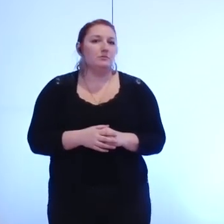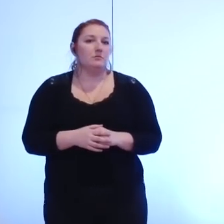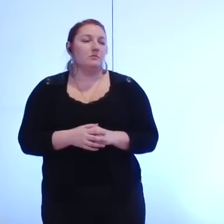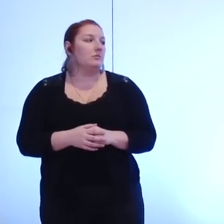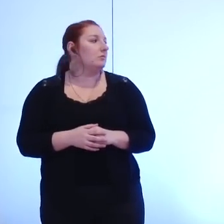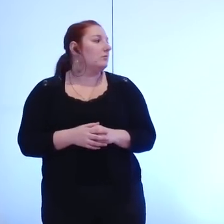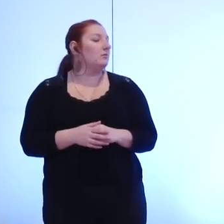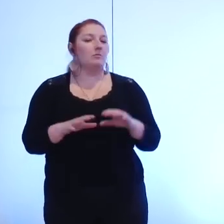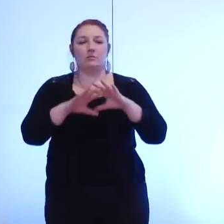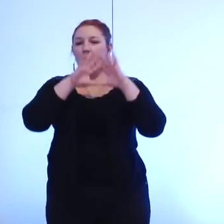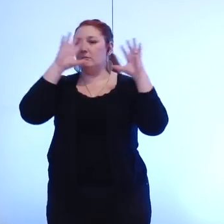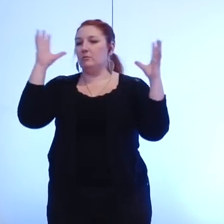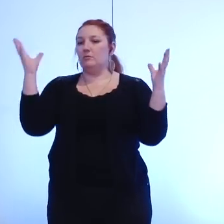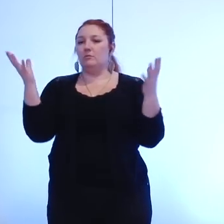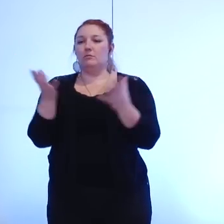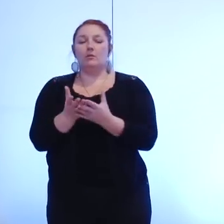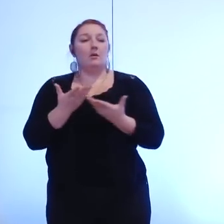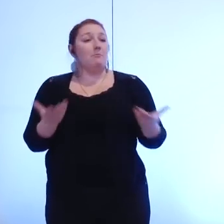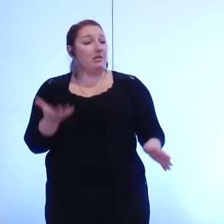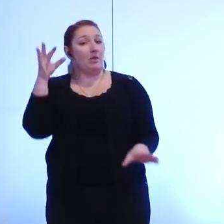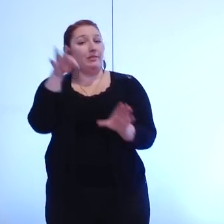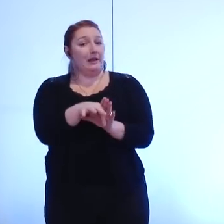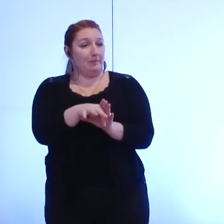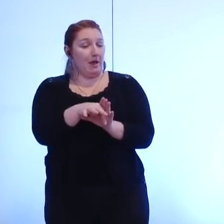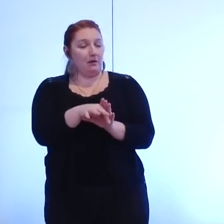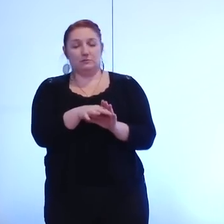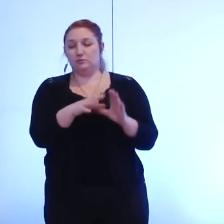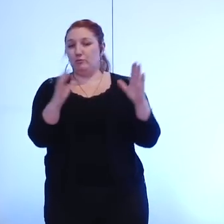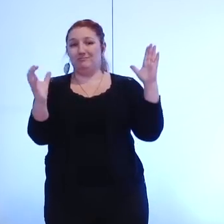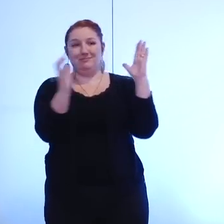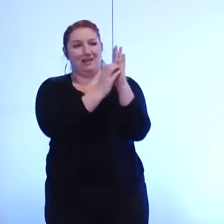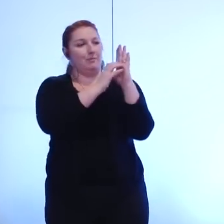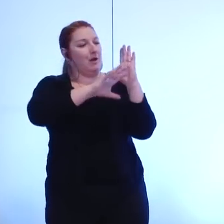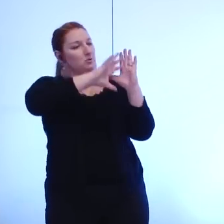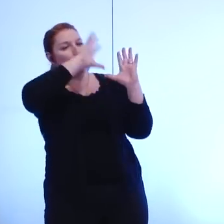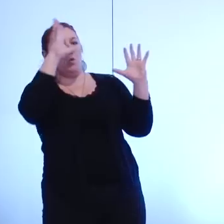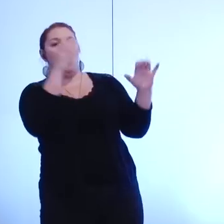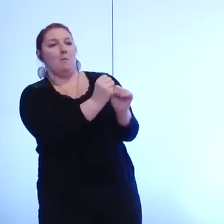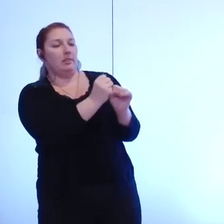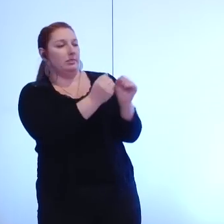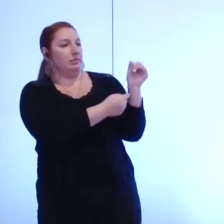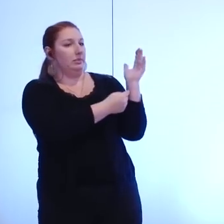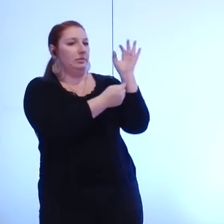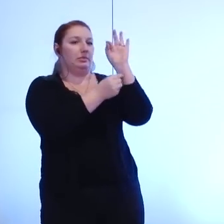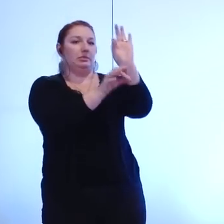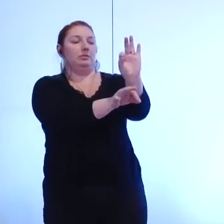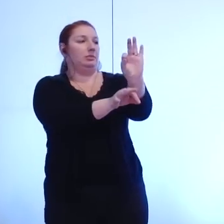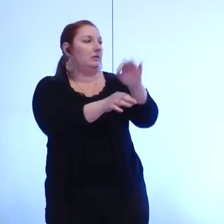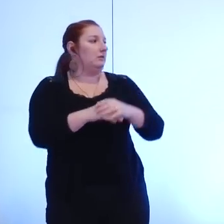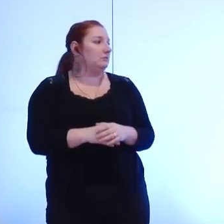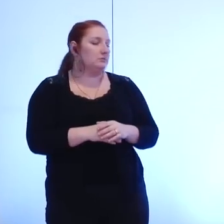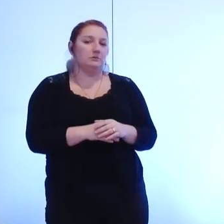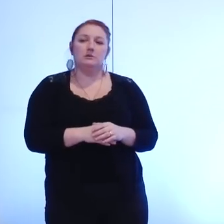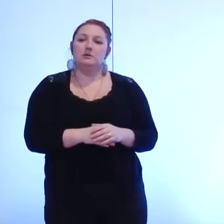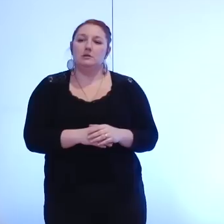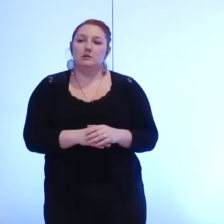dans son ensemble et je mets la délibération donc modifiée uniquement